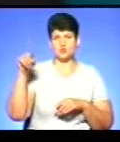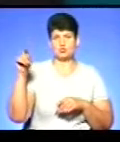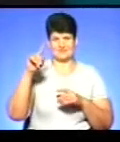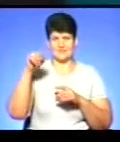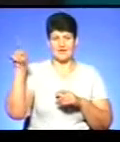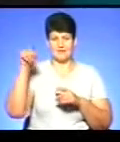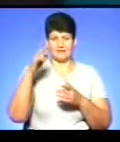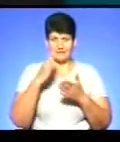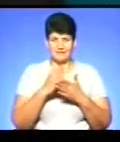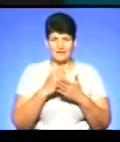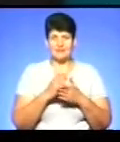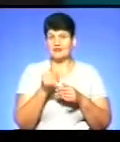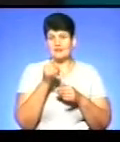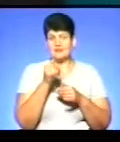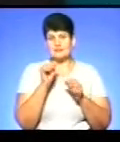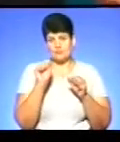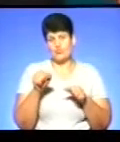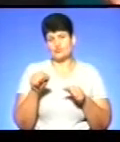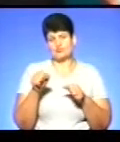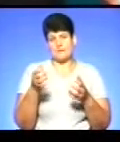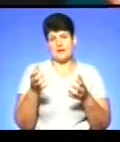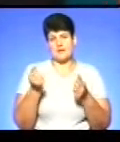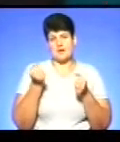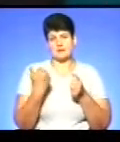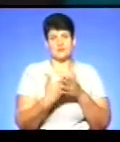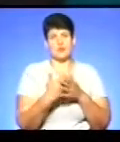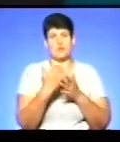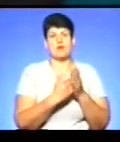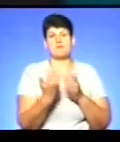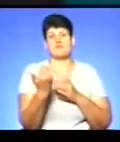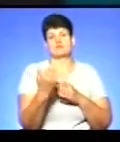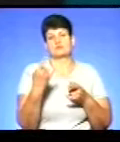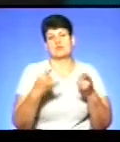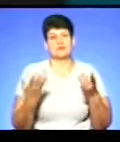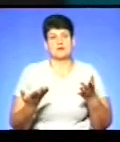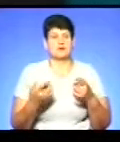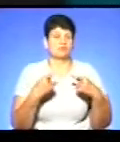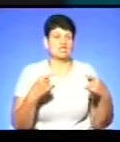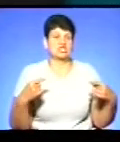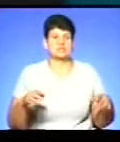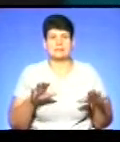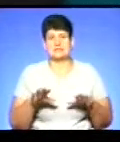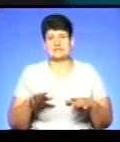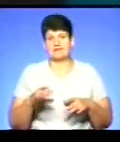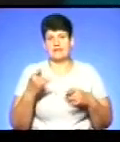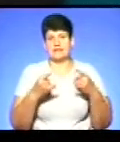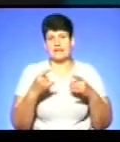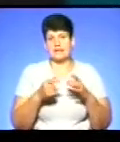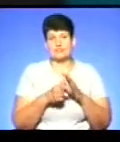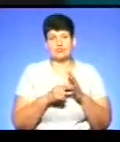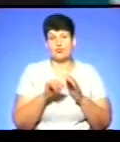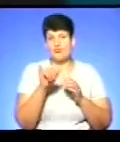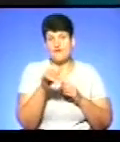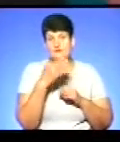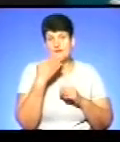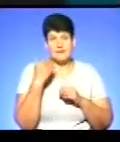одно не зможе приймати, скажімо, програми вашого телебачення, чи програми інших місцевих телестудій, тому що у вас